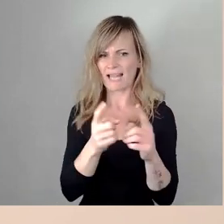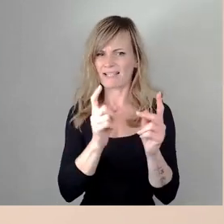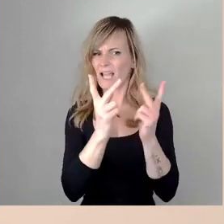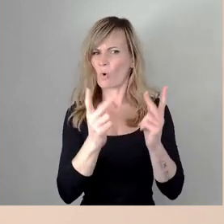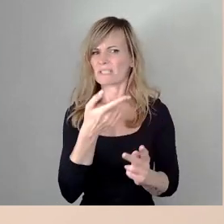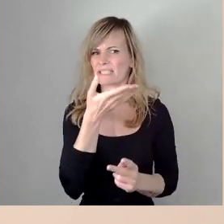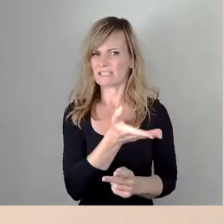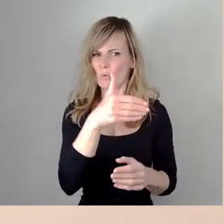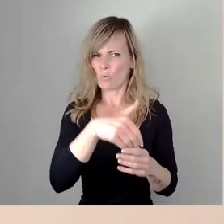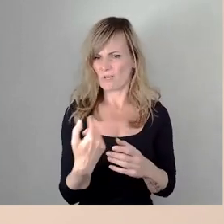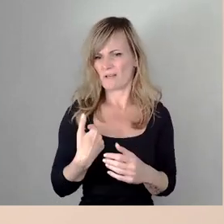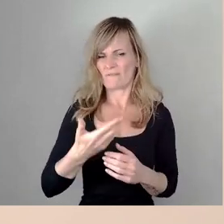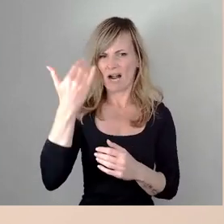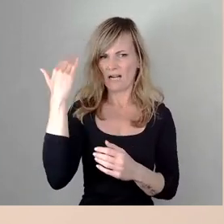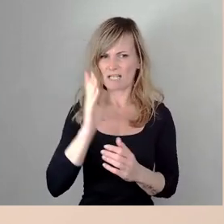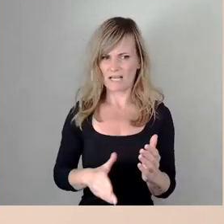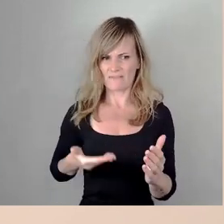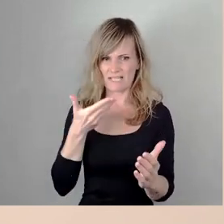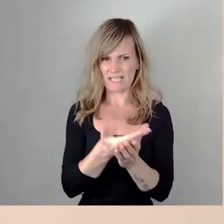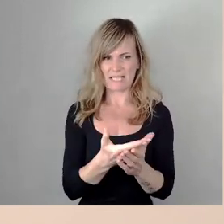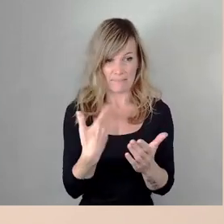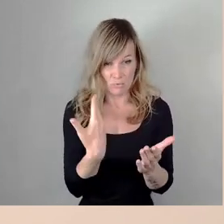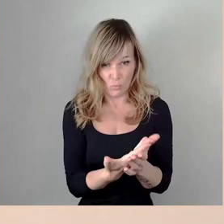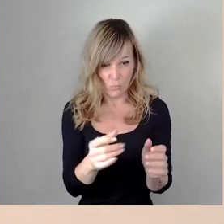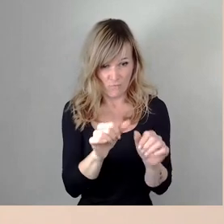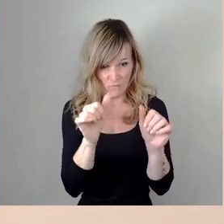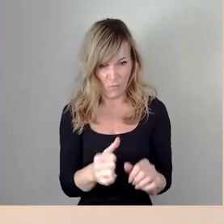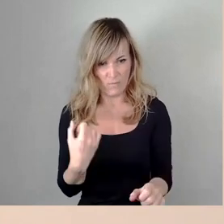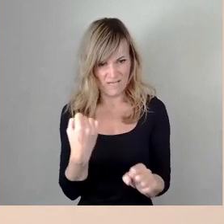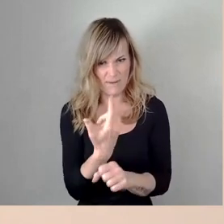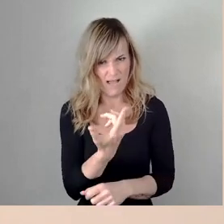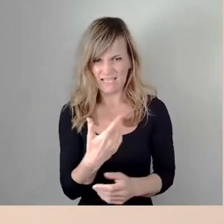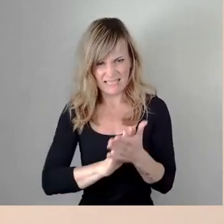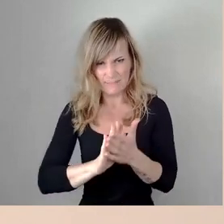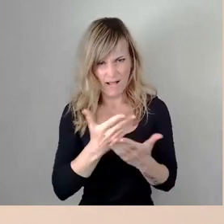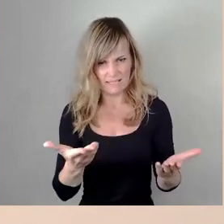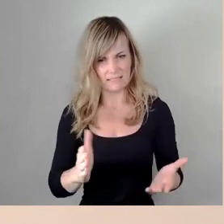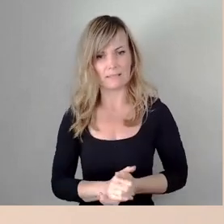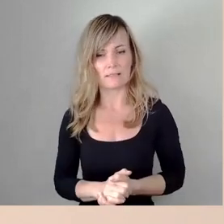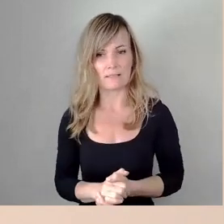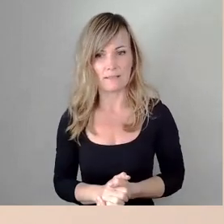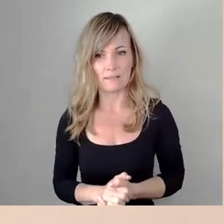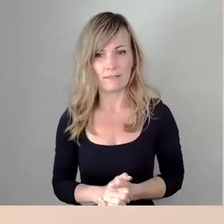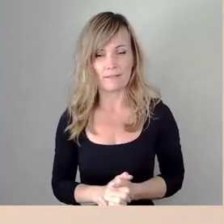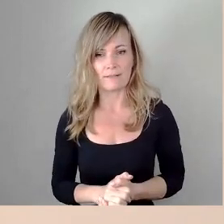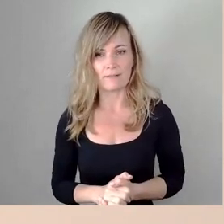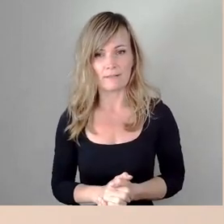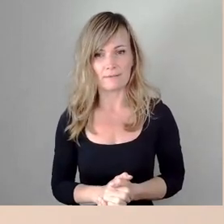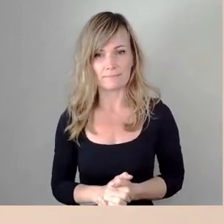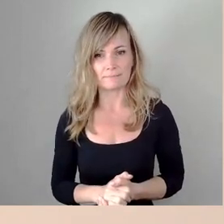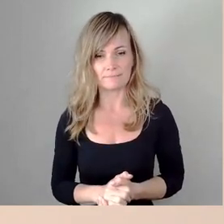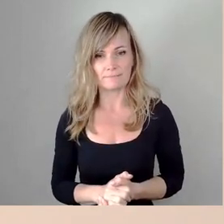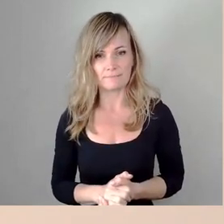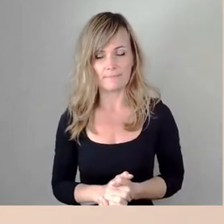Vergangenheit geben wurde wurde das in irgendeiner Form gemacht nur geht es eben auch im Verhältnis zu